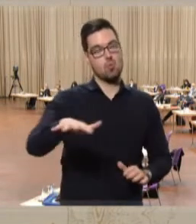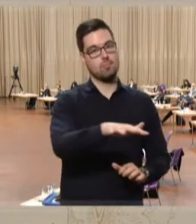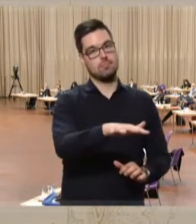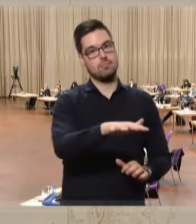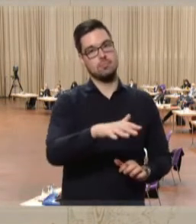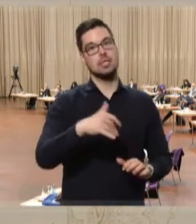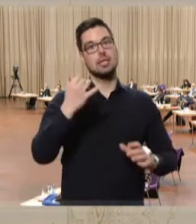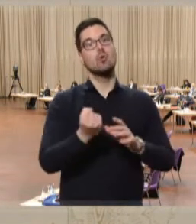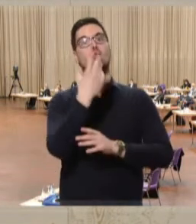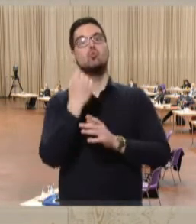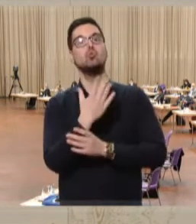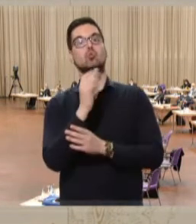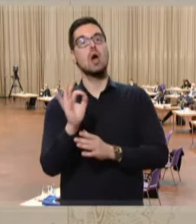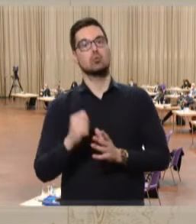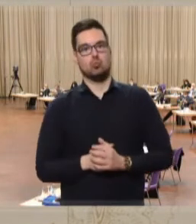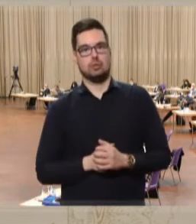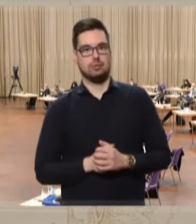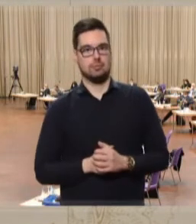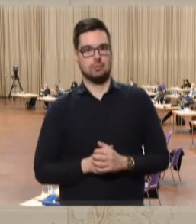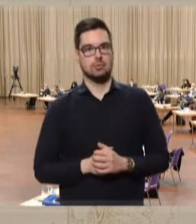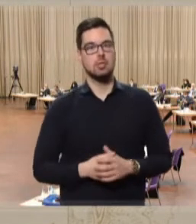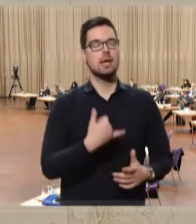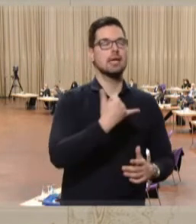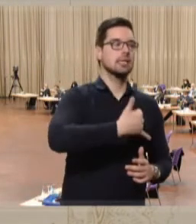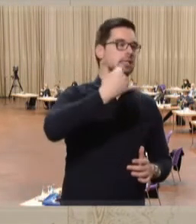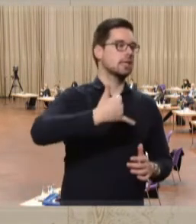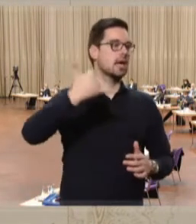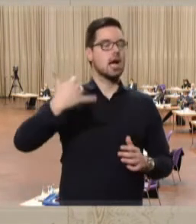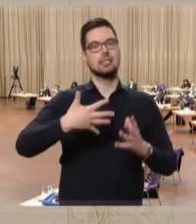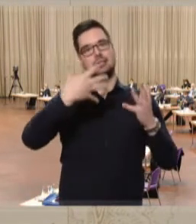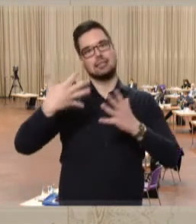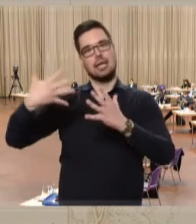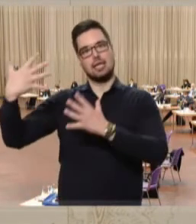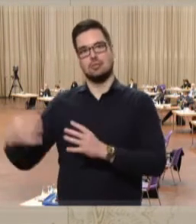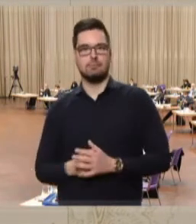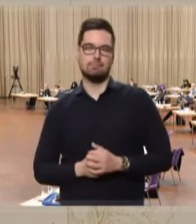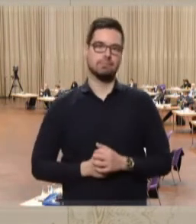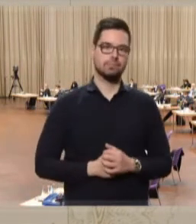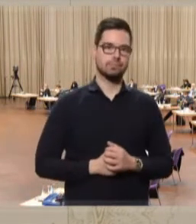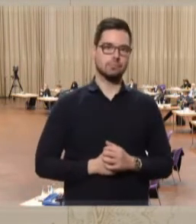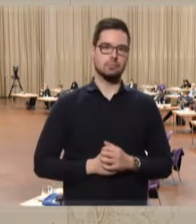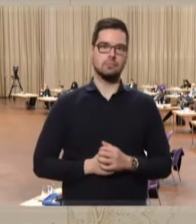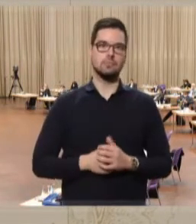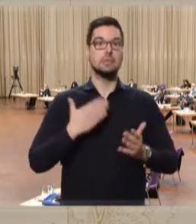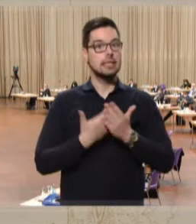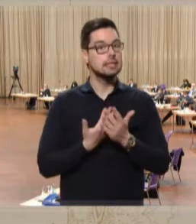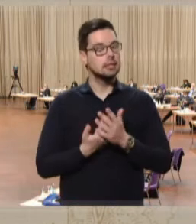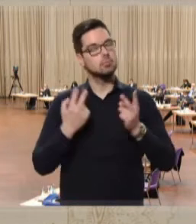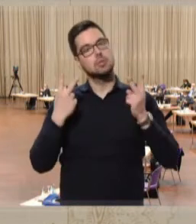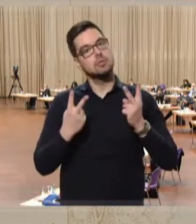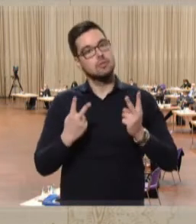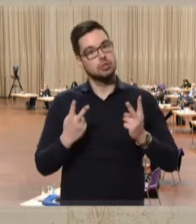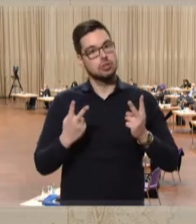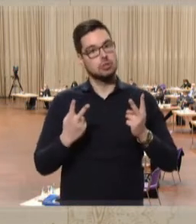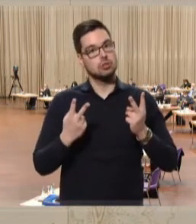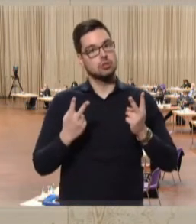werden sie als Kulturgut anerkannt, da sie über Jahrzehnte nur durch die Heuernte genutzt wurden. Deshalb ist es so wichtig, diesen